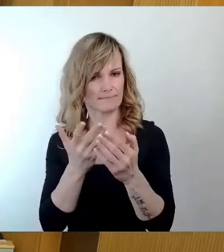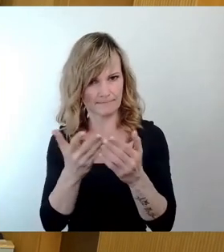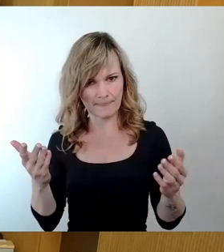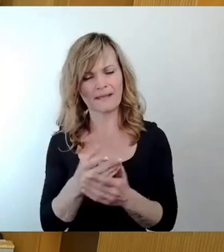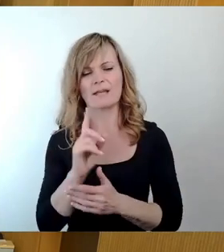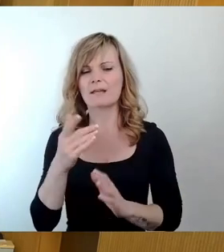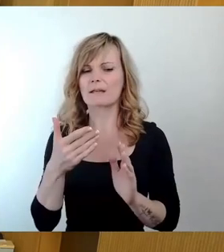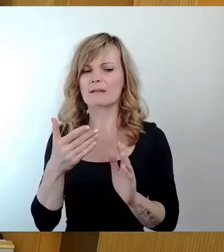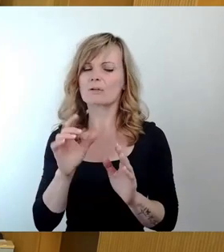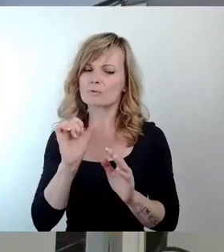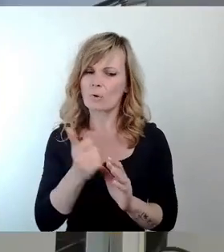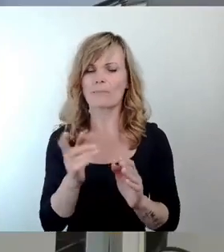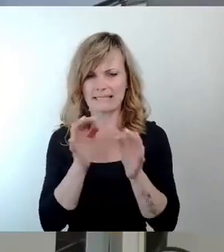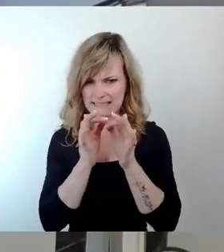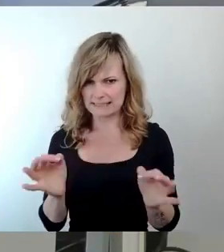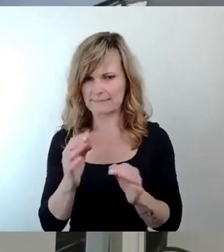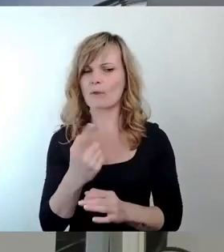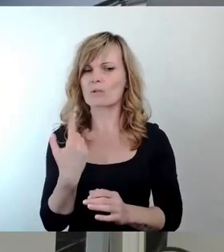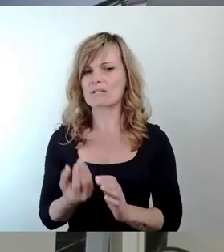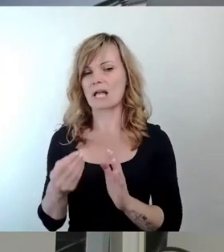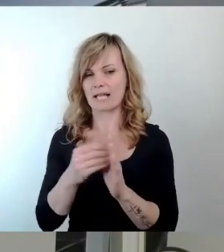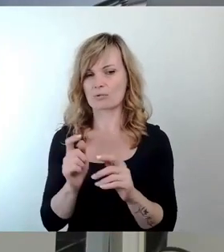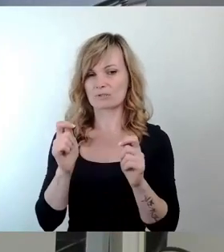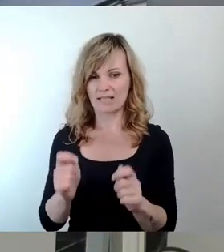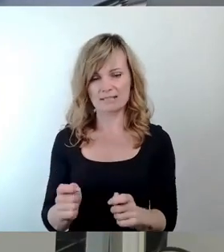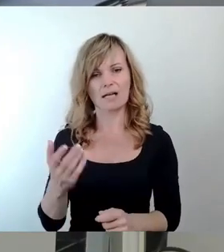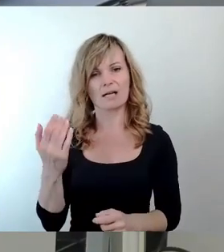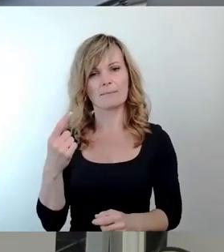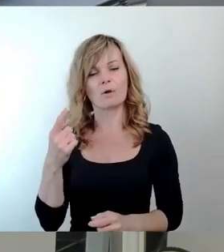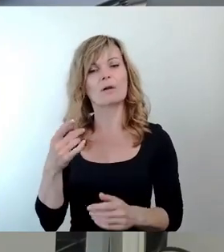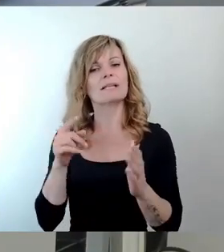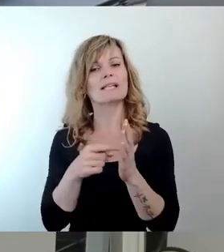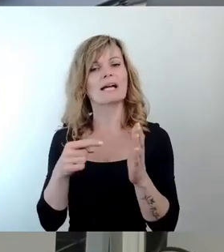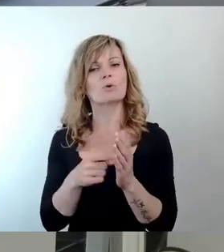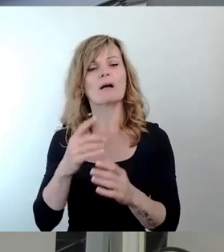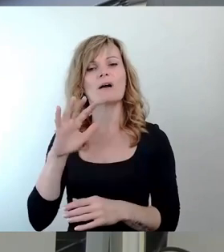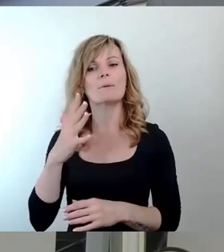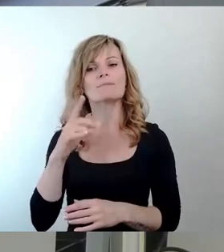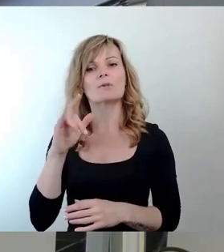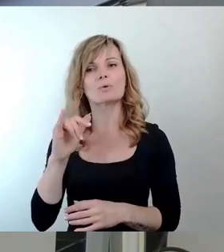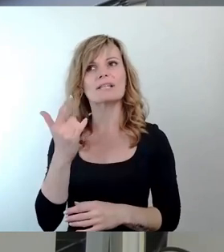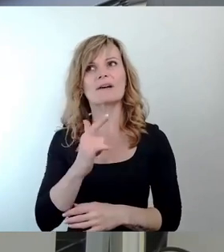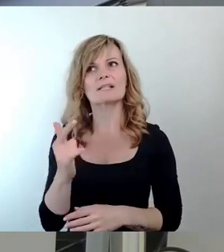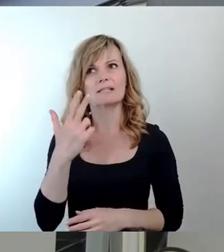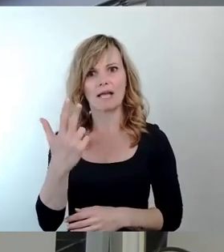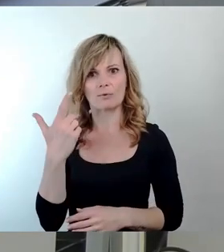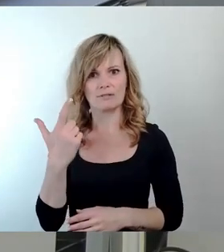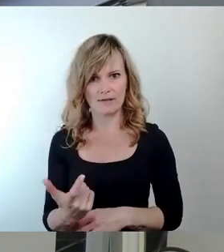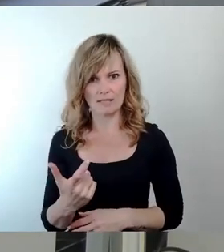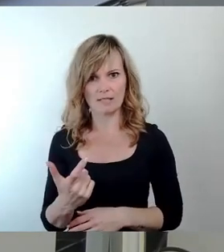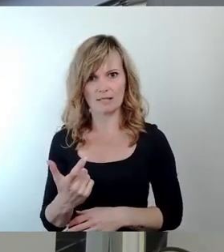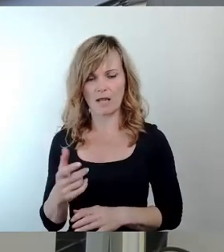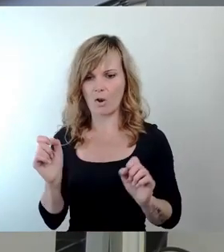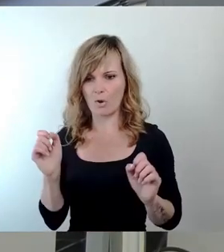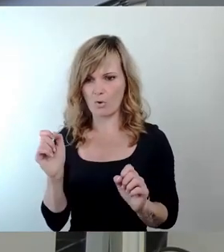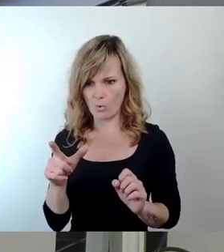Ergänzungsantrag ist unter dem Datum 5. Juli 2023 auf die Reise gegangen, kurz vor der